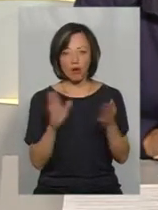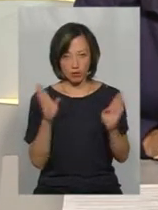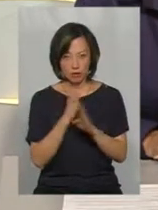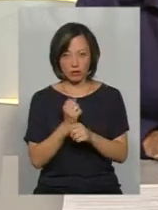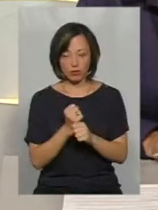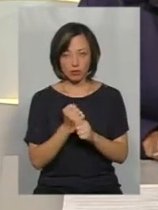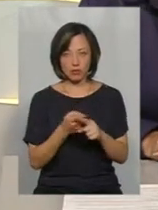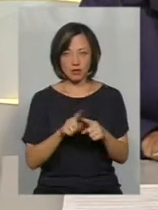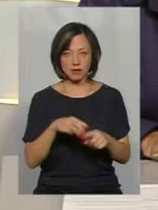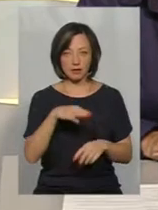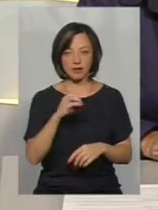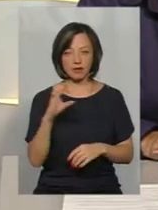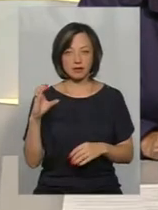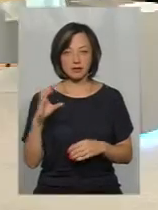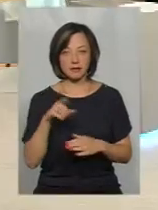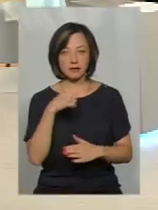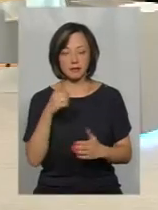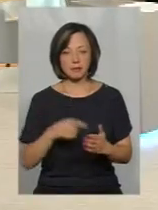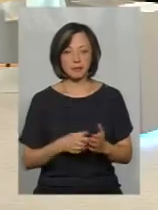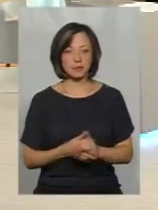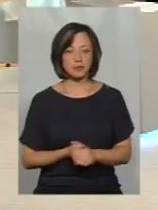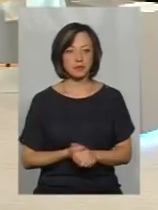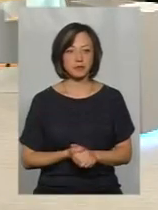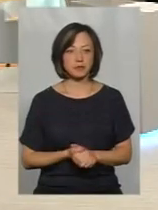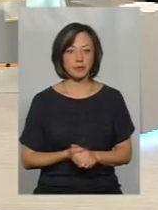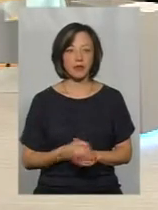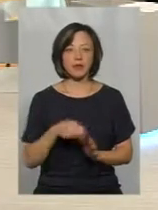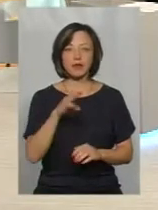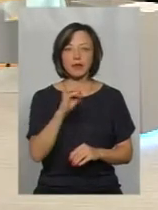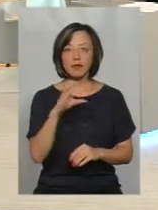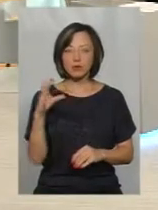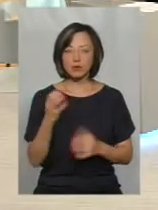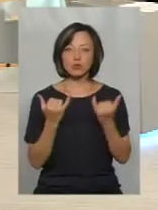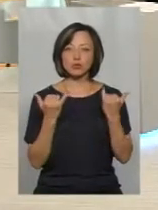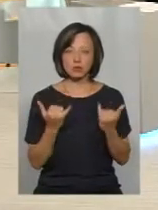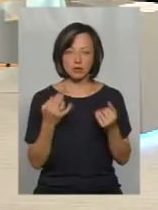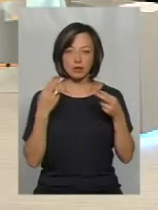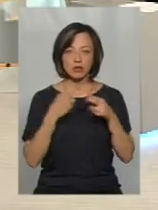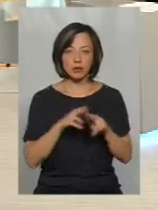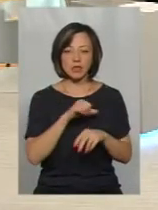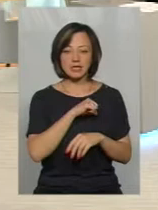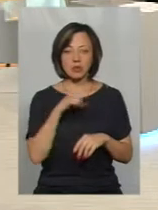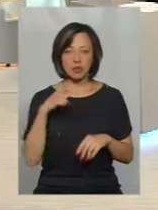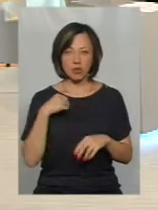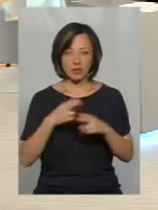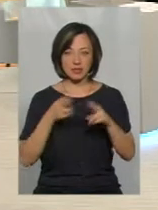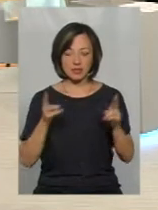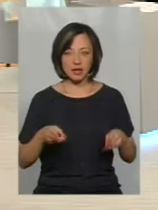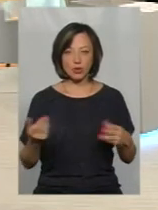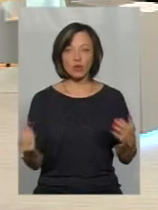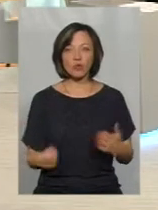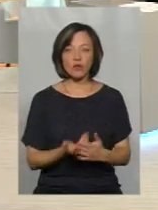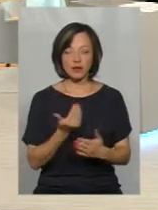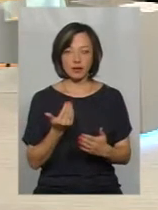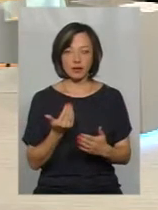роботи цієї ТЕЗ? По-перше, ТЕЗ сучасна. Тобто, технологія самої ТЕЗ, вона новітня